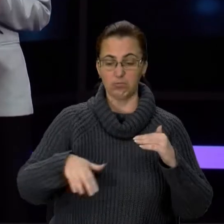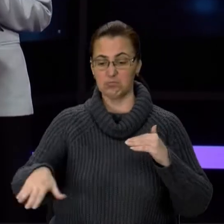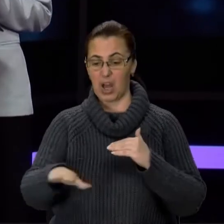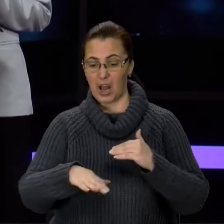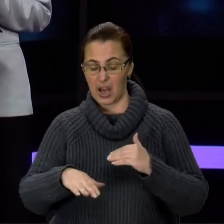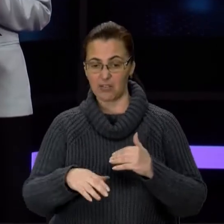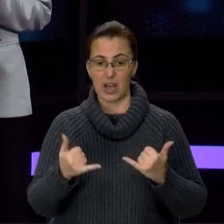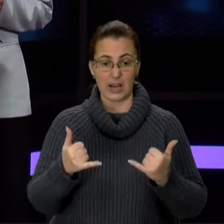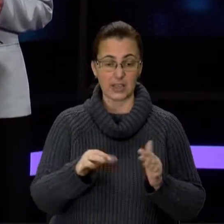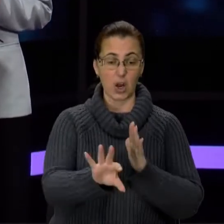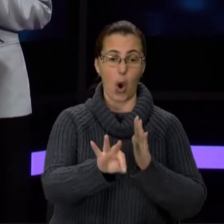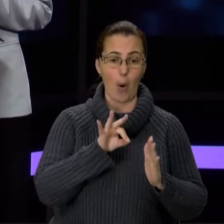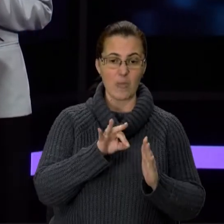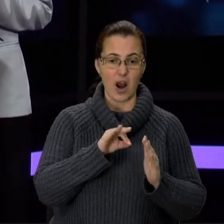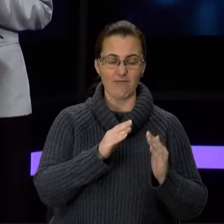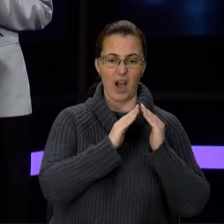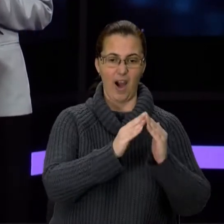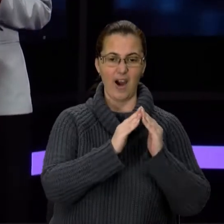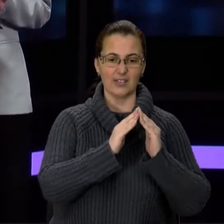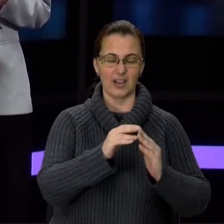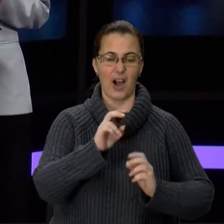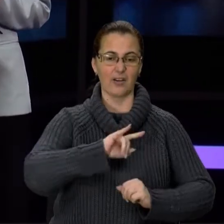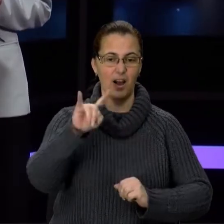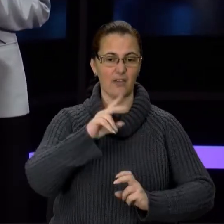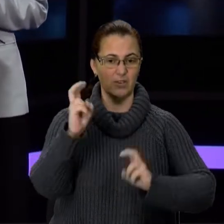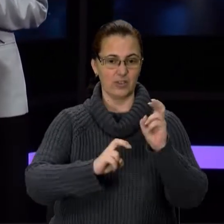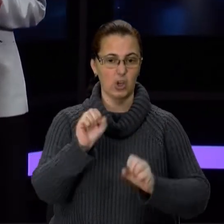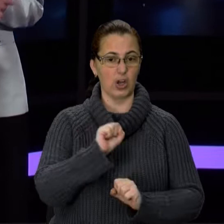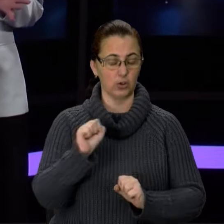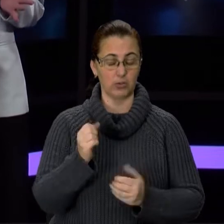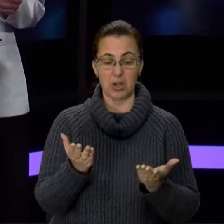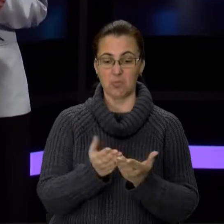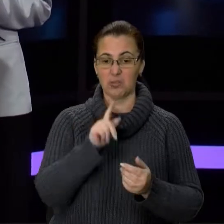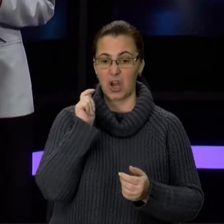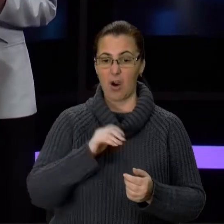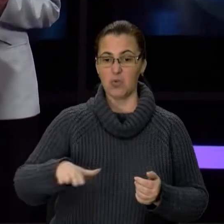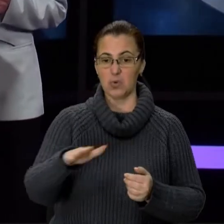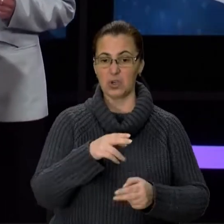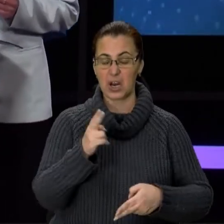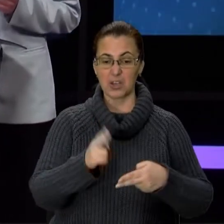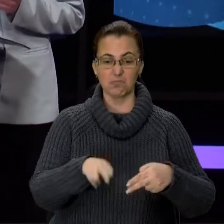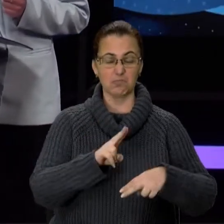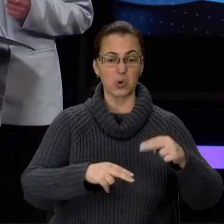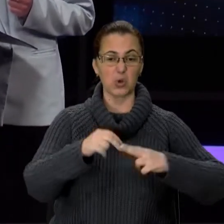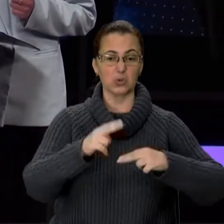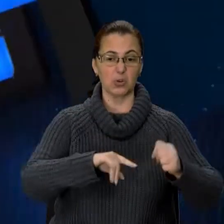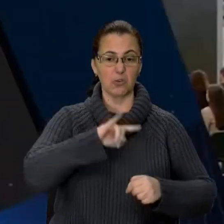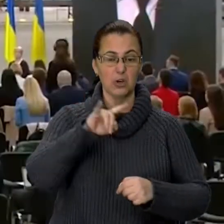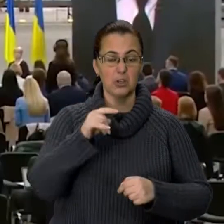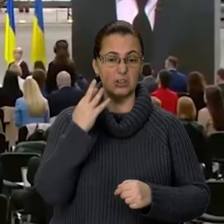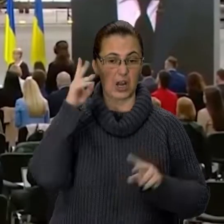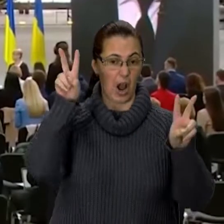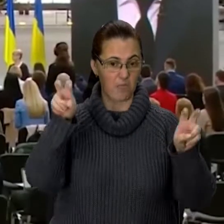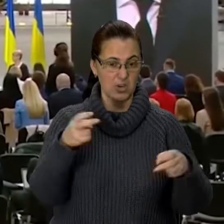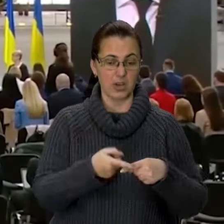цього разу обрав ангар авіазаводу Антонов. І порівняв Україну з недобудовою літака «Мрія», яку треба завершити.